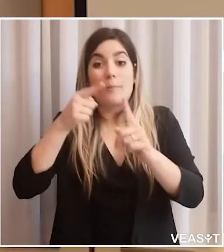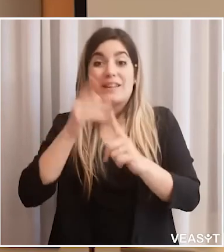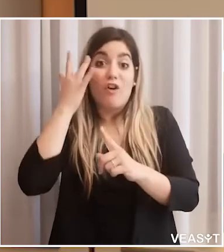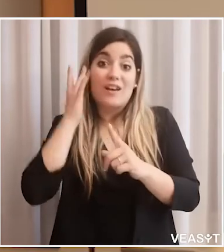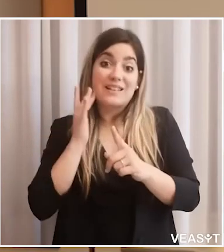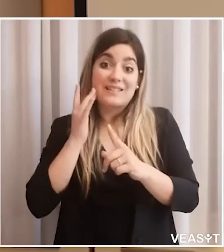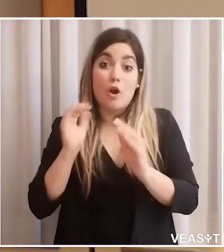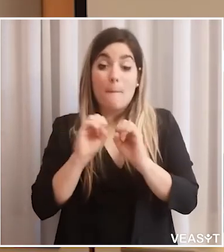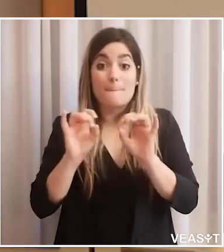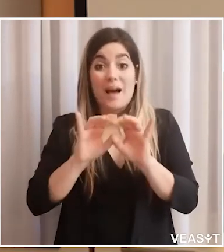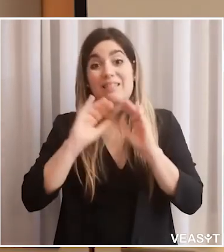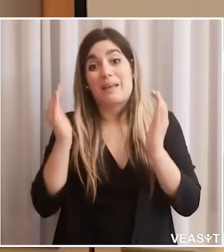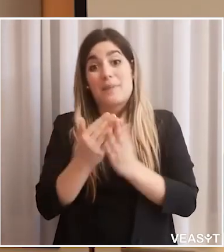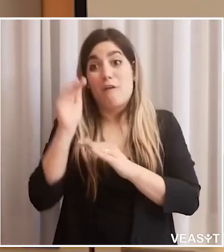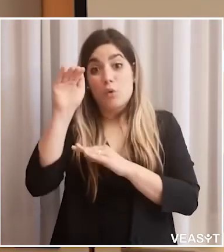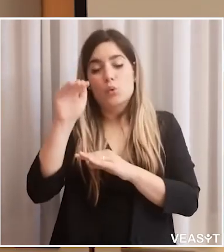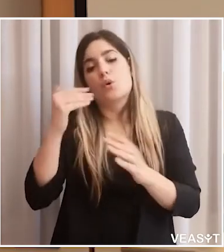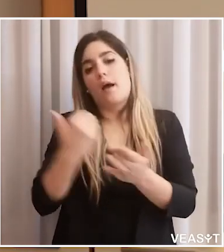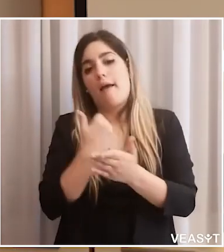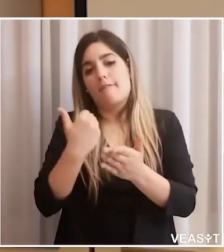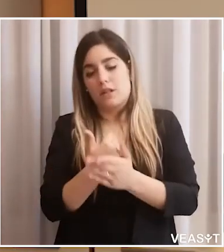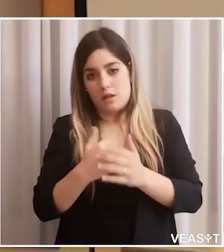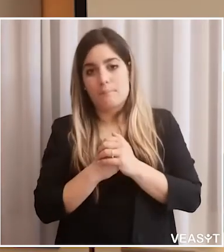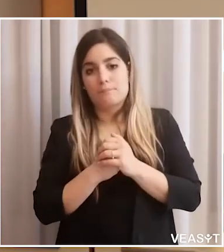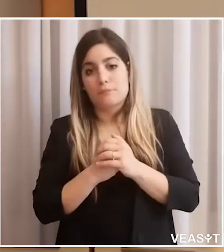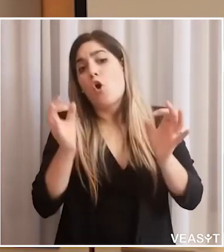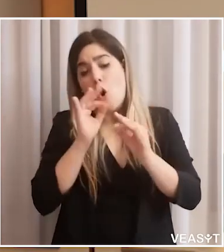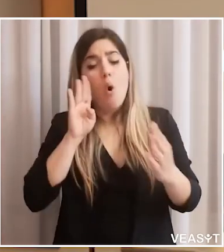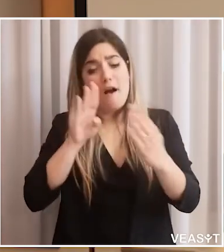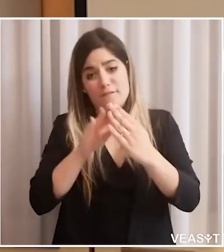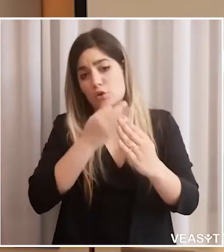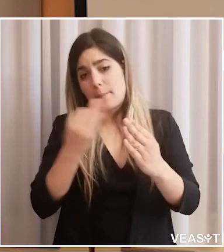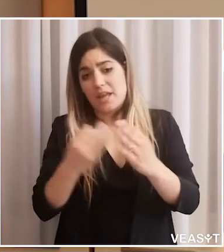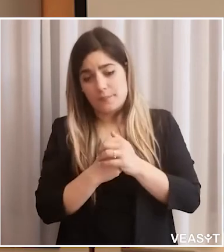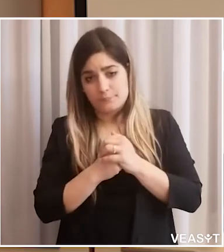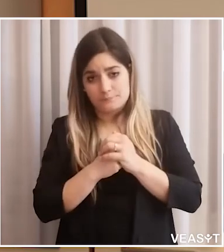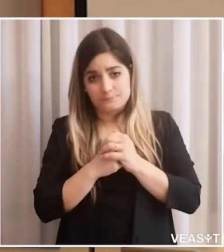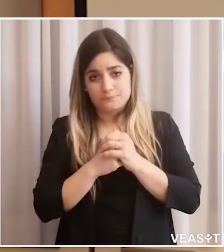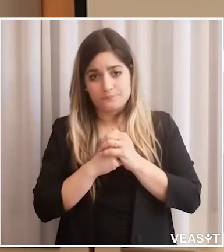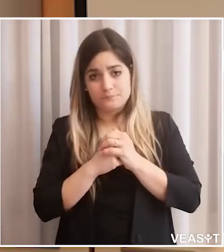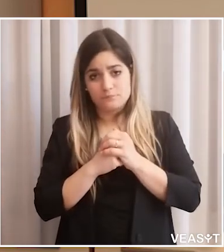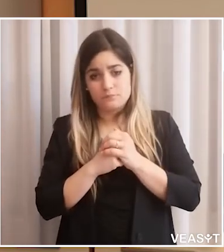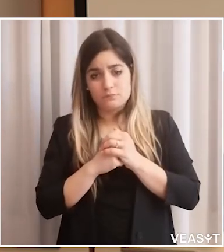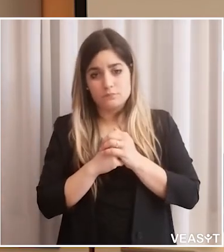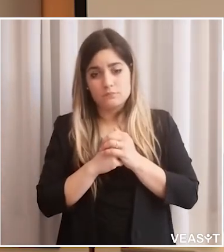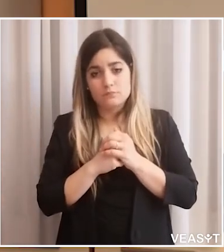nell'organizzazione da qui in avanti per rispondere sempre meglio a possibili rischi di pandemia.